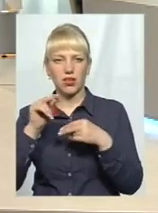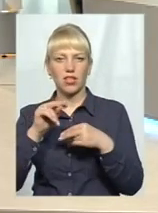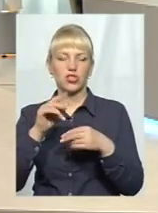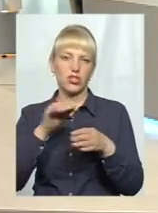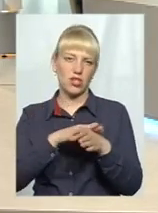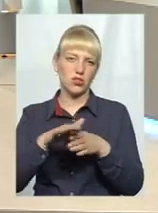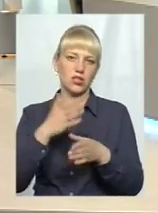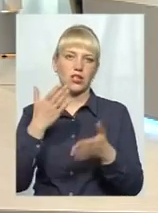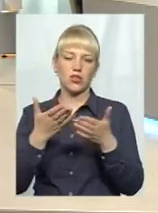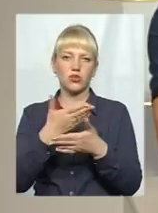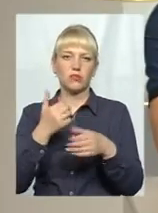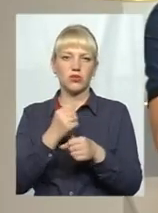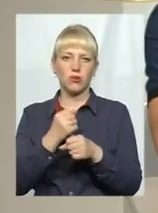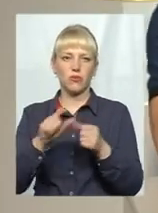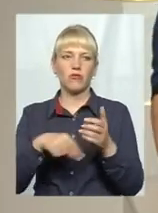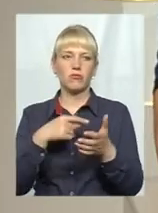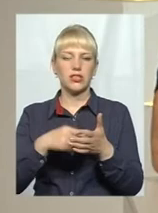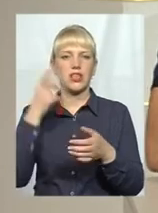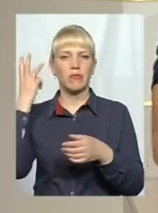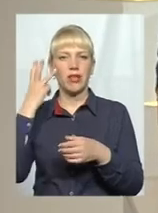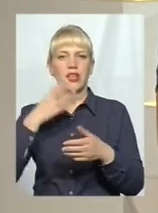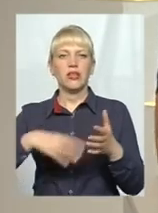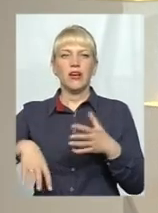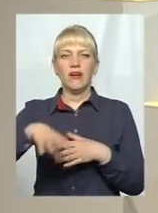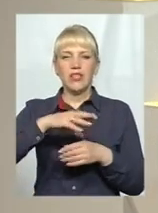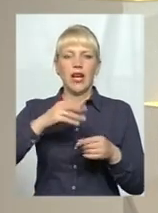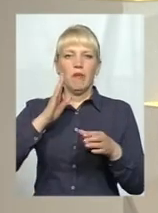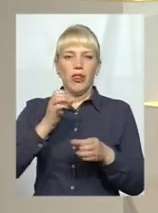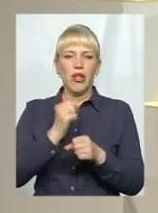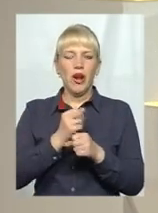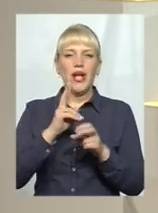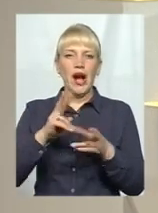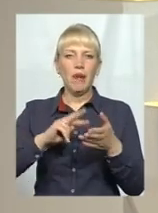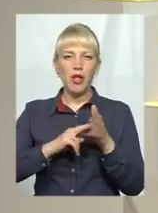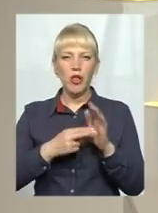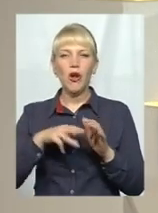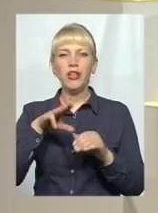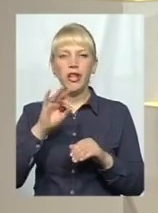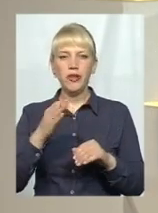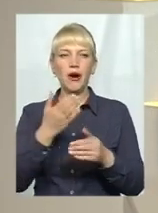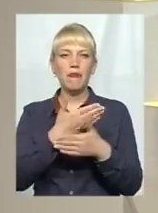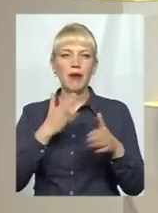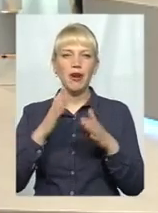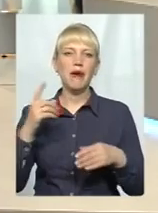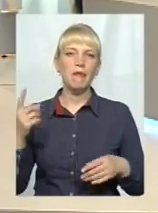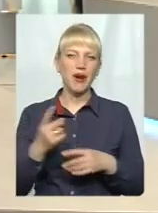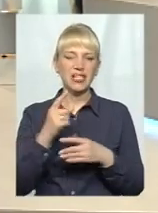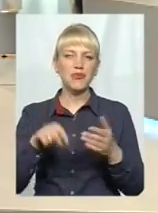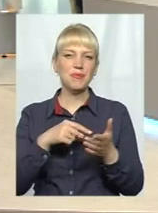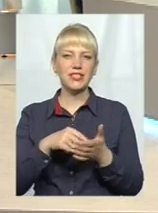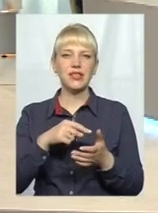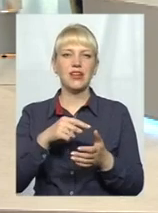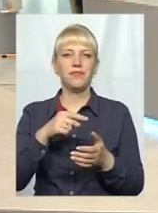якщо ми зробимо в місті Хмельницькому все буде зроблено так, як планується, то ми будемо, мабуть, першим містом в Україні, де